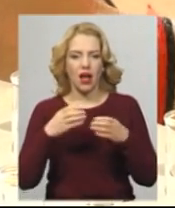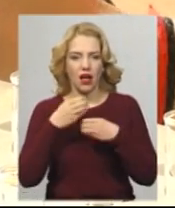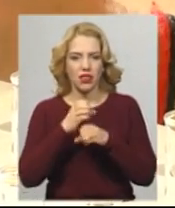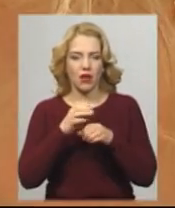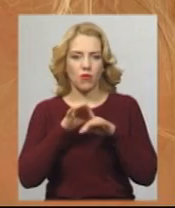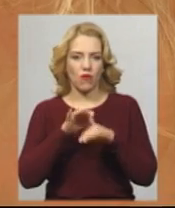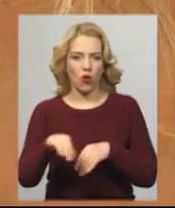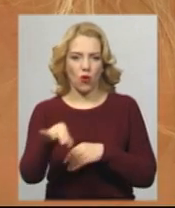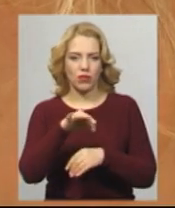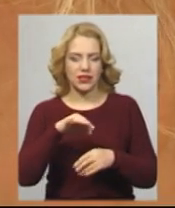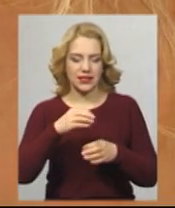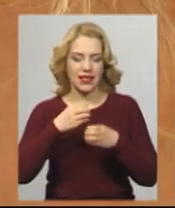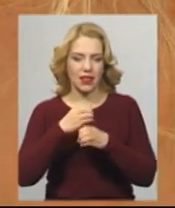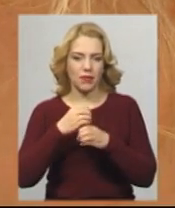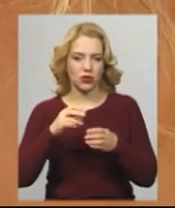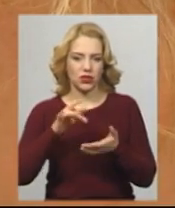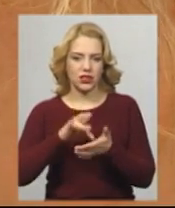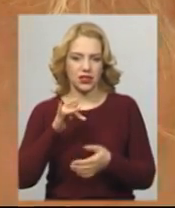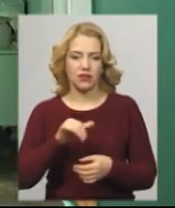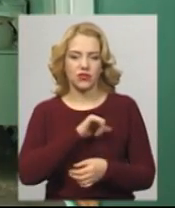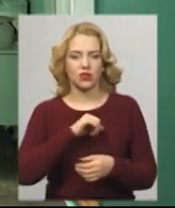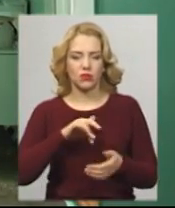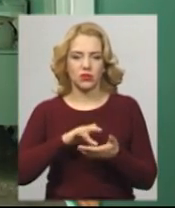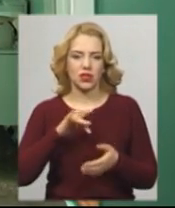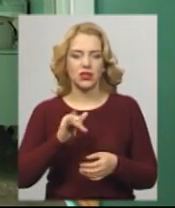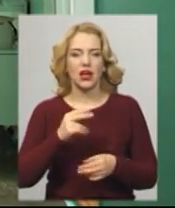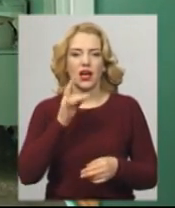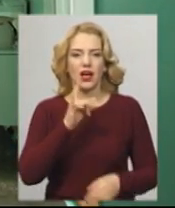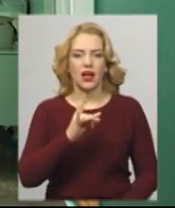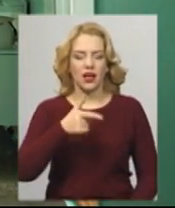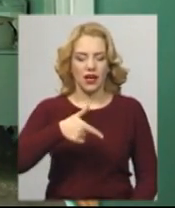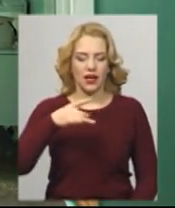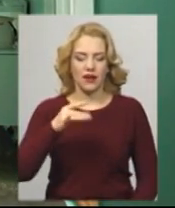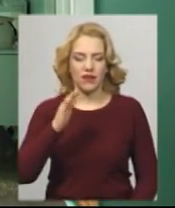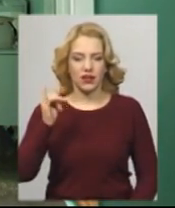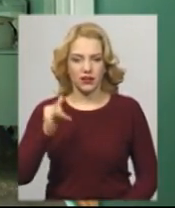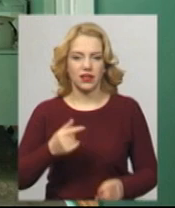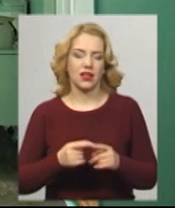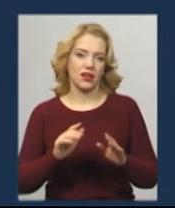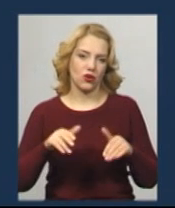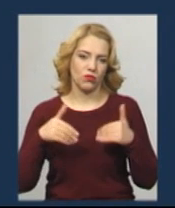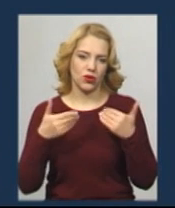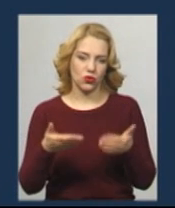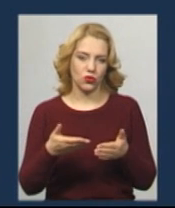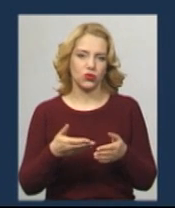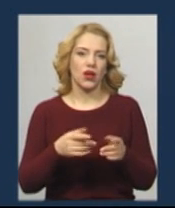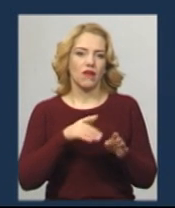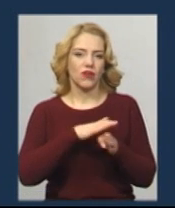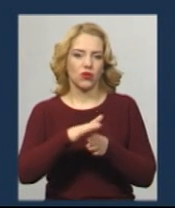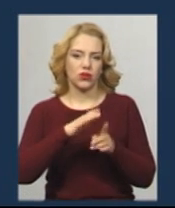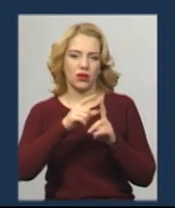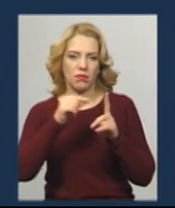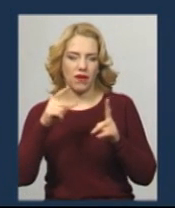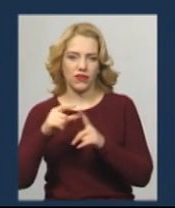У самому лабораторному центрі під час епідемії грипу та гострих вірусних інфекцій рекомендують дотримуватись правил профілактики, розповідає лікарка